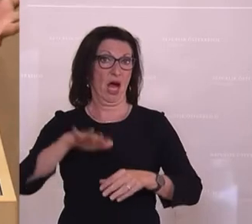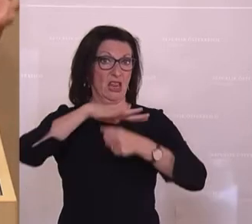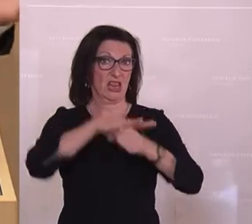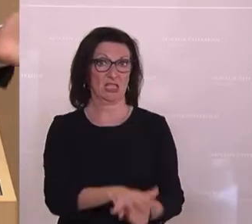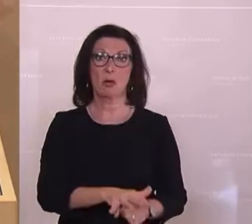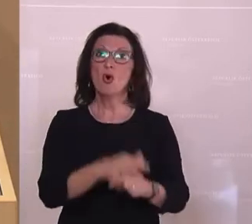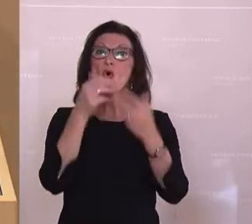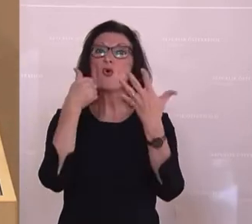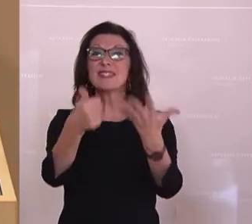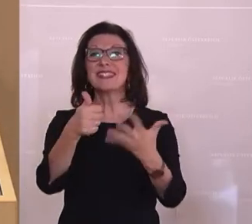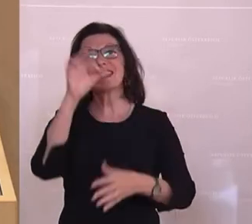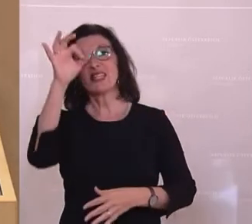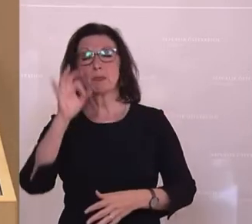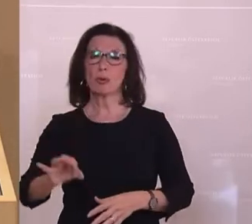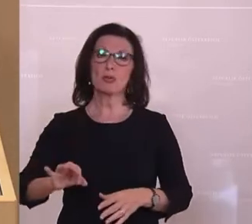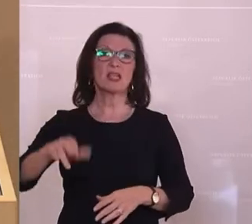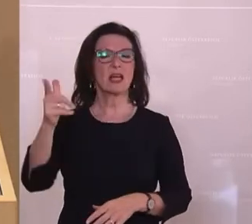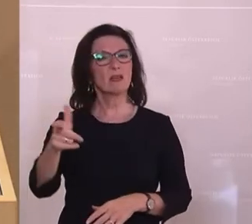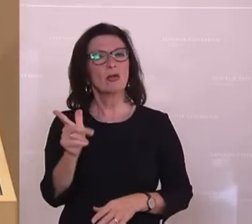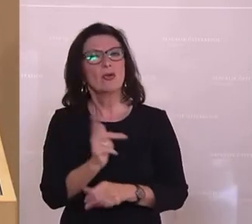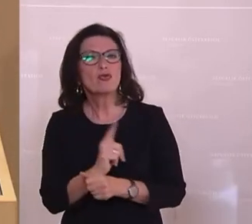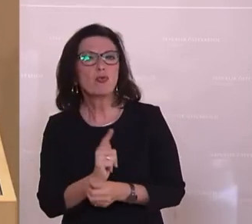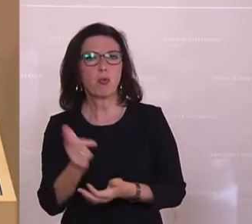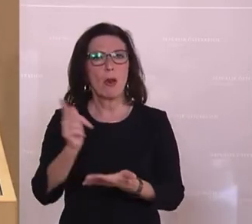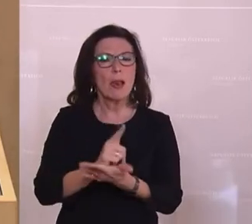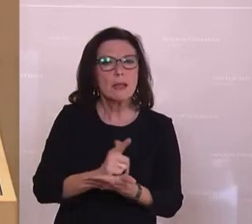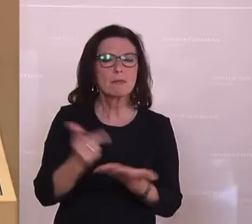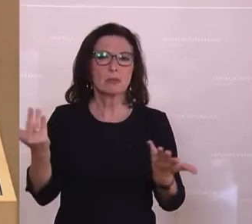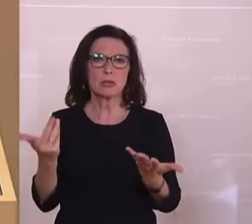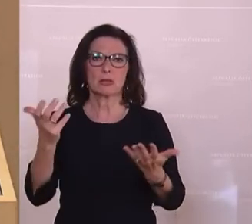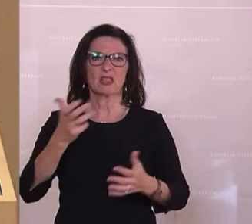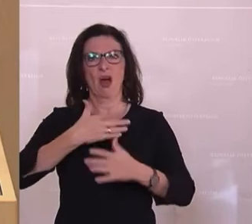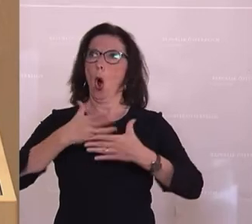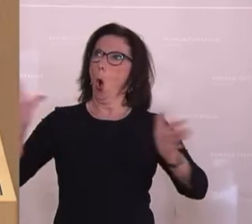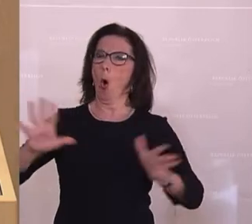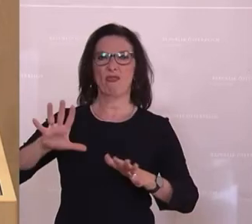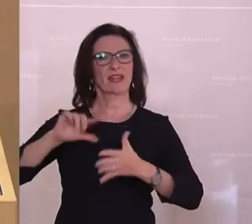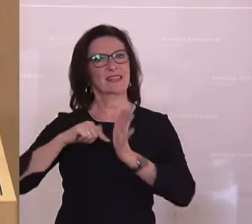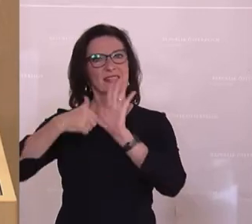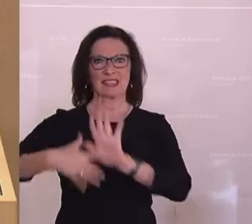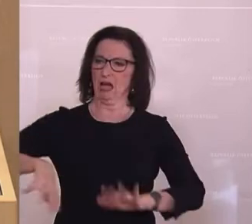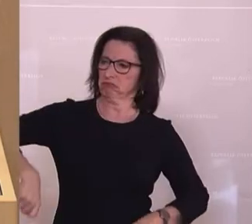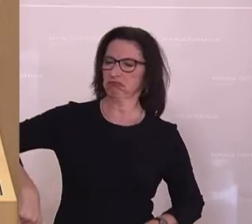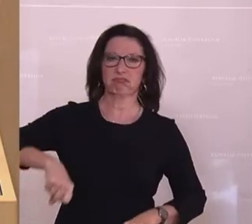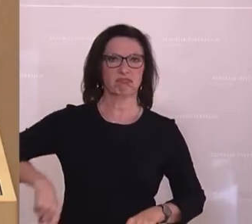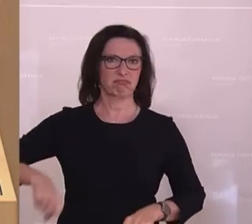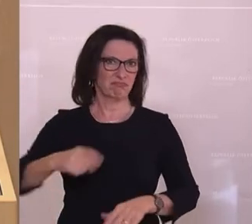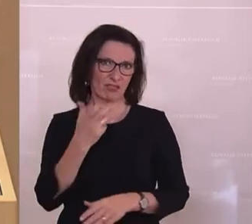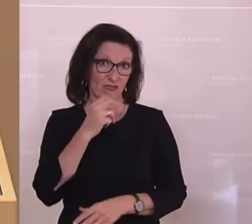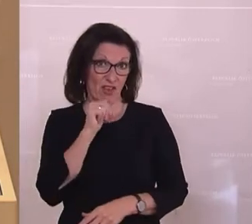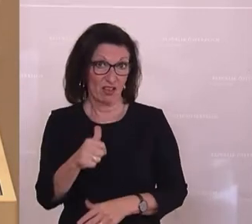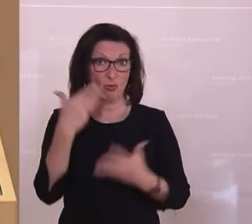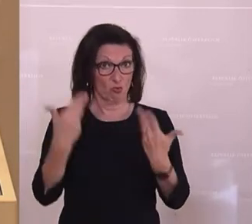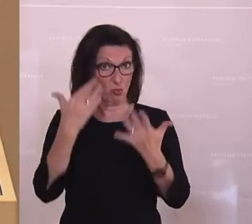Prozent der schwulen und lesbischen Pärchen trauen sich in der Öffentlichkeit nicht, Händchen zu halten, aus Angst vor Übergriffen. Das sind die Zahlen der Europäischen Grundrechteagentur.